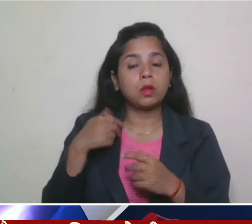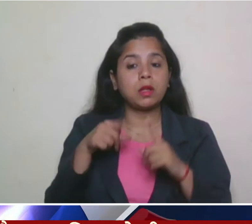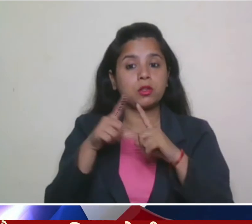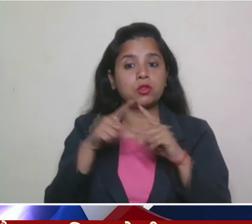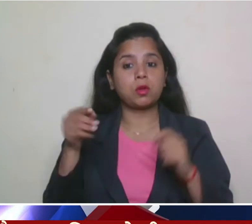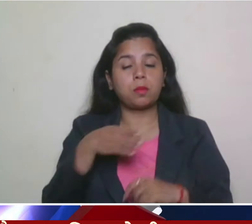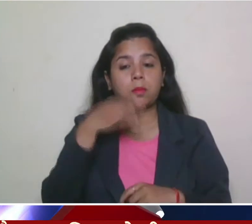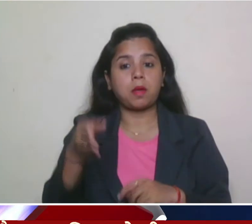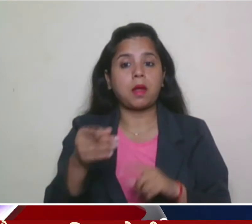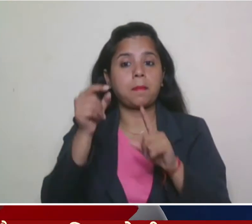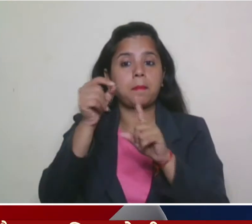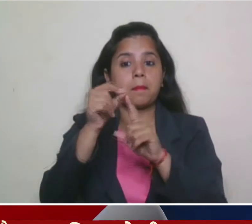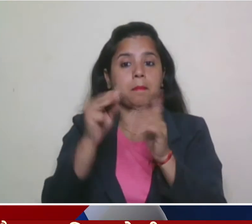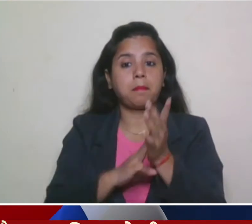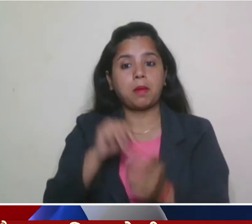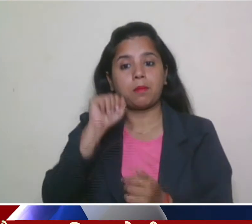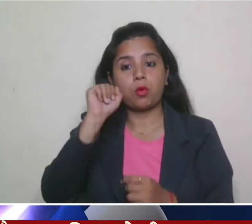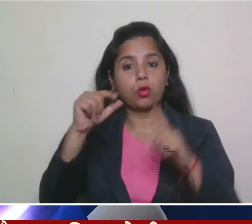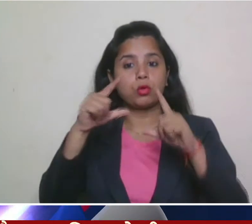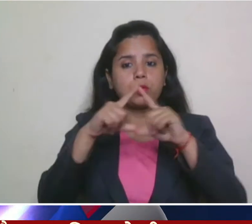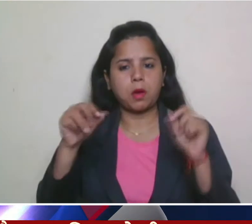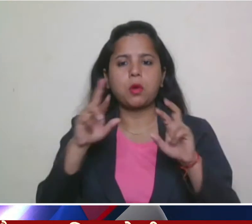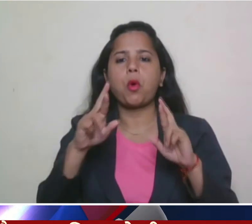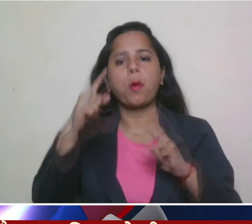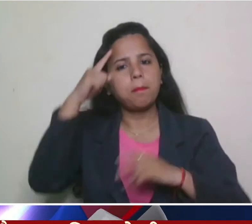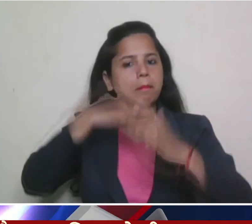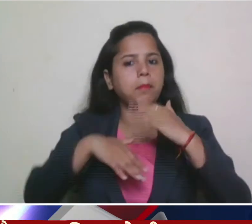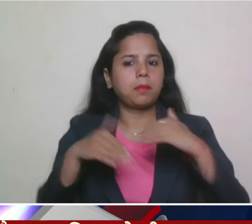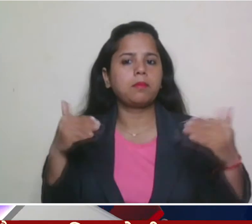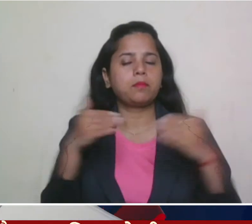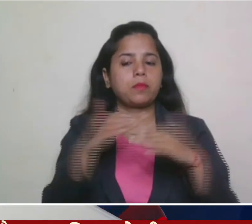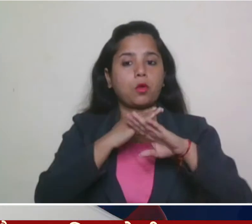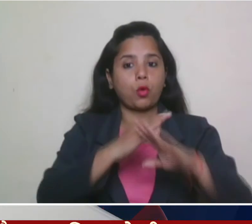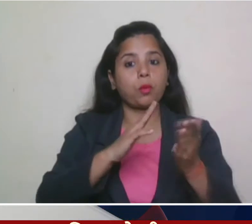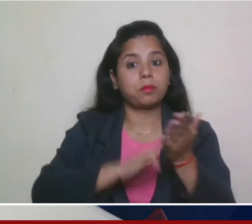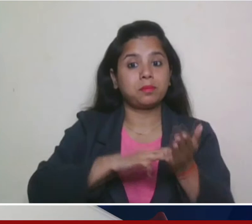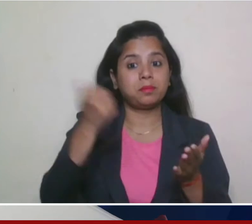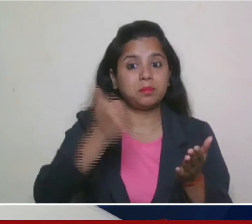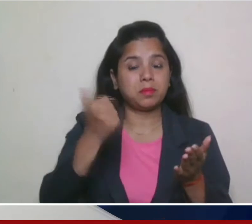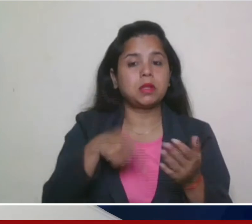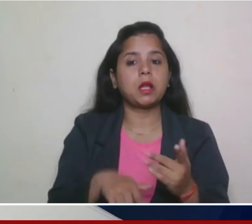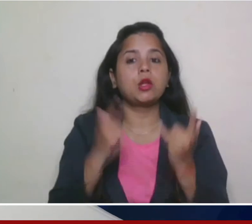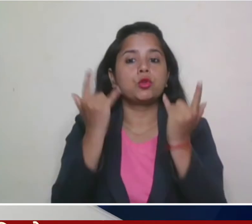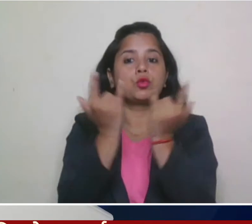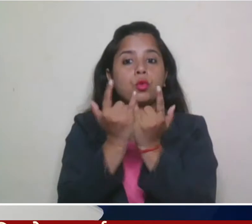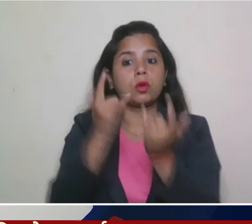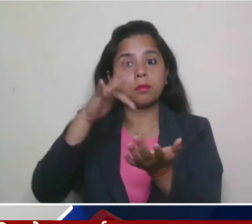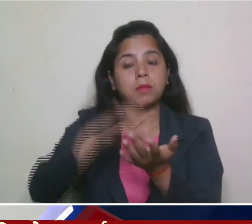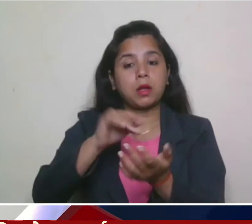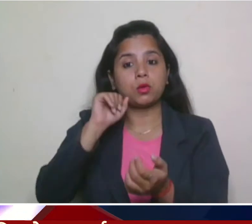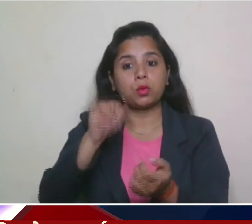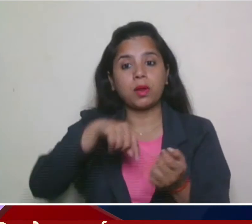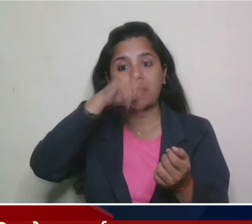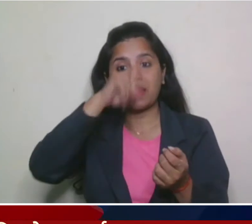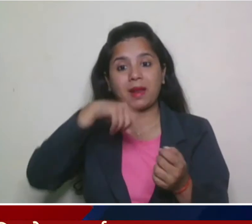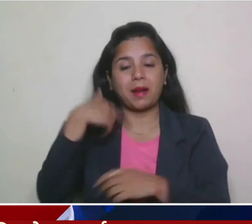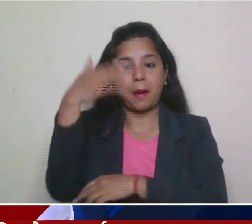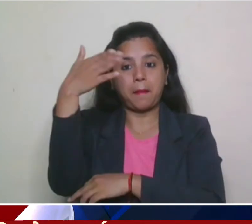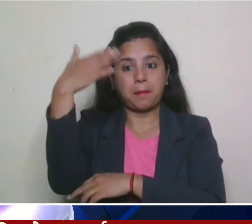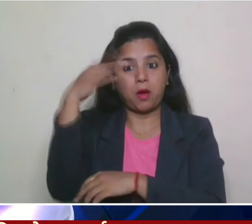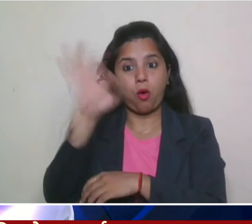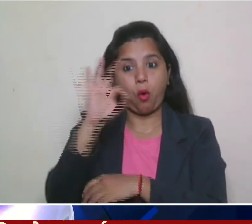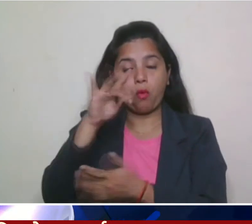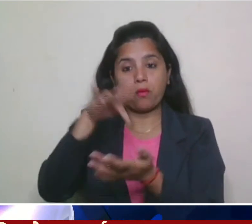फुमियो के शुदा से भी मिलने का कारिक्रम है अक्षा मंत्री राचनाथ सिंग टोक्यो में भारतीय दूतावाव त्वारा आयो जित एक